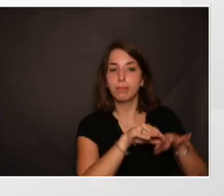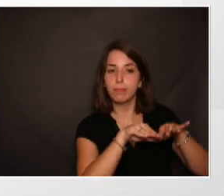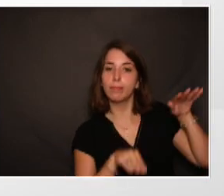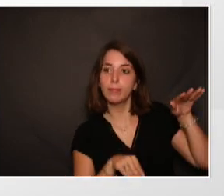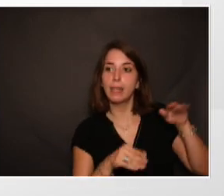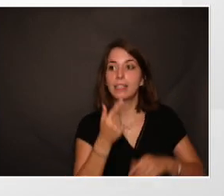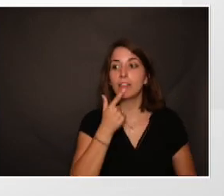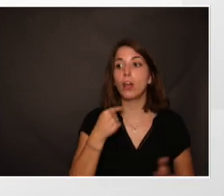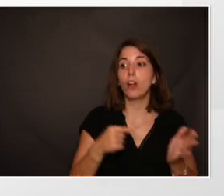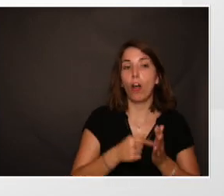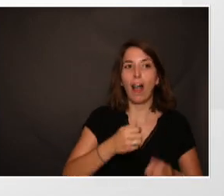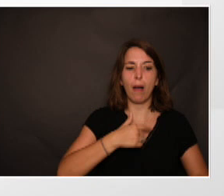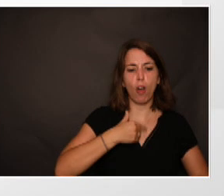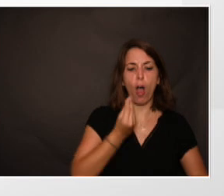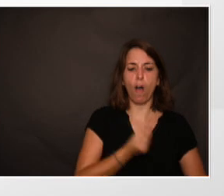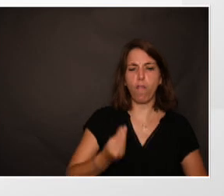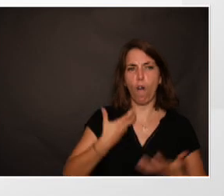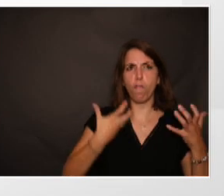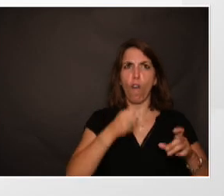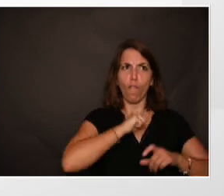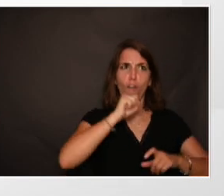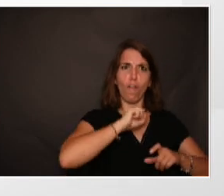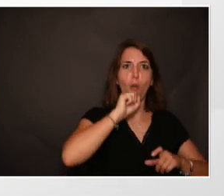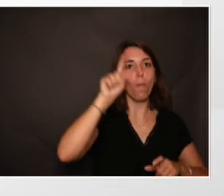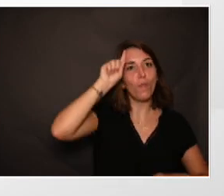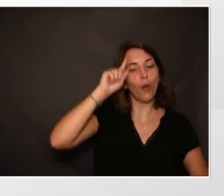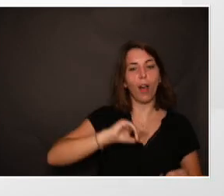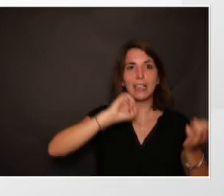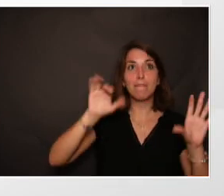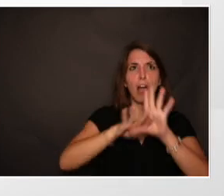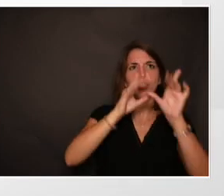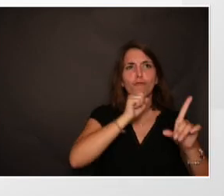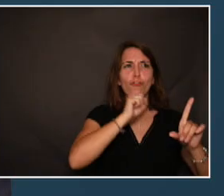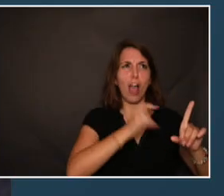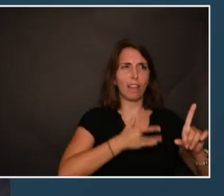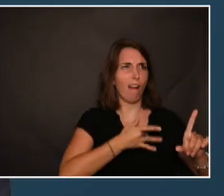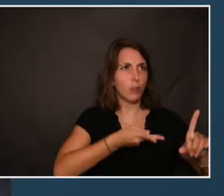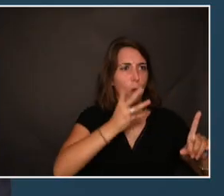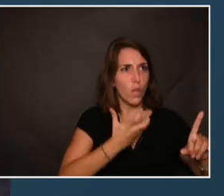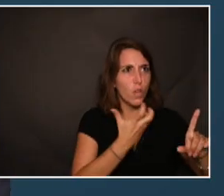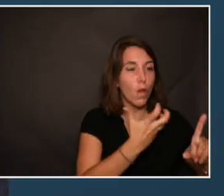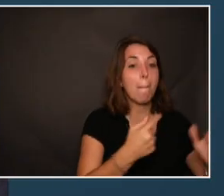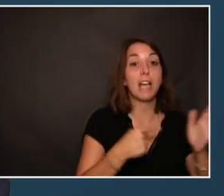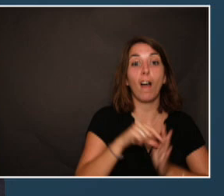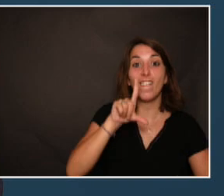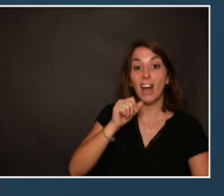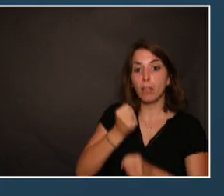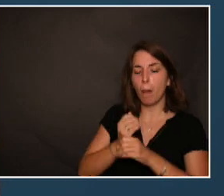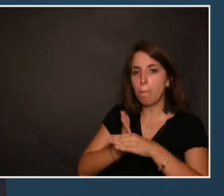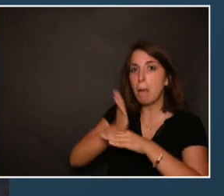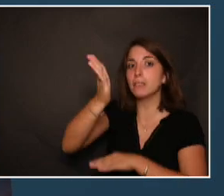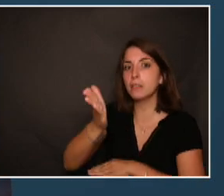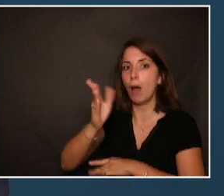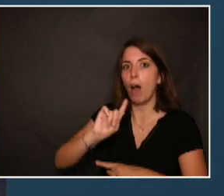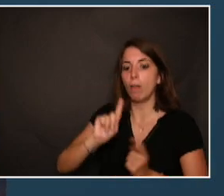on a envie de se vieillir parce qu'on a l'impression que la vie est plus intéressante quand on est vieux. Mais passé 20 ans, on a plutôt tendance